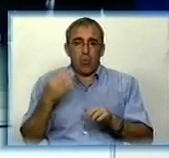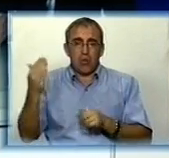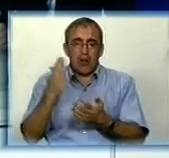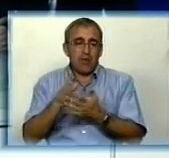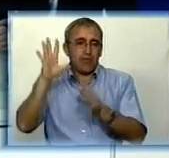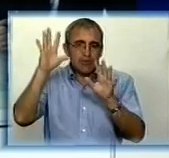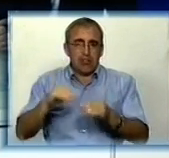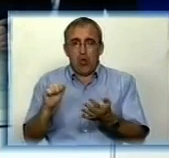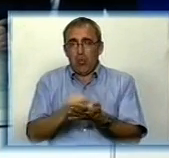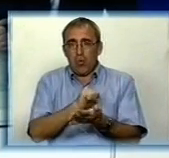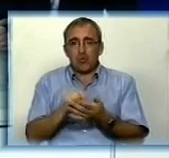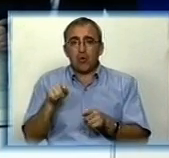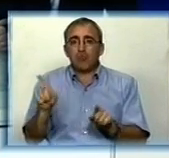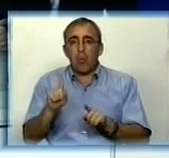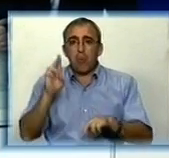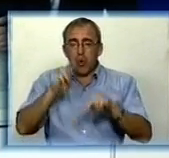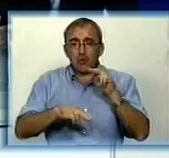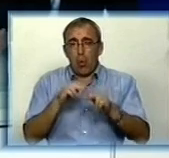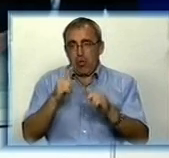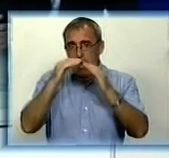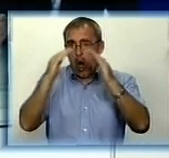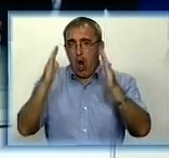все документи для того, щоб построити гаражи.